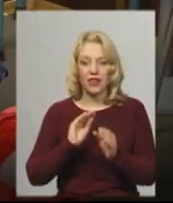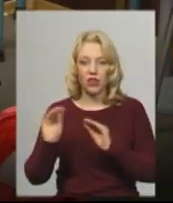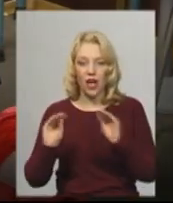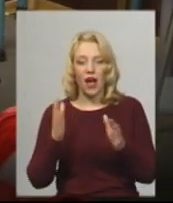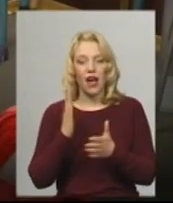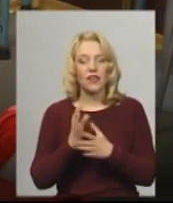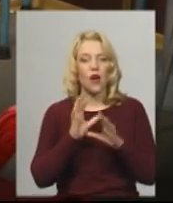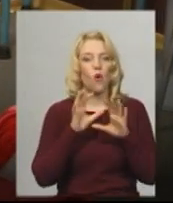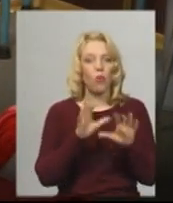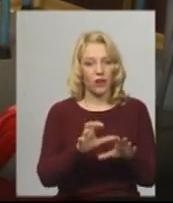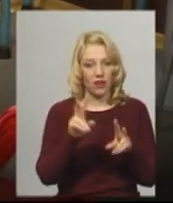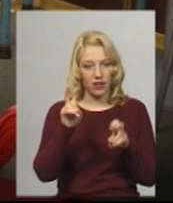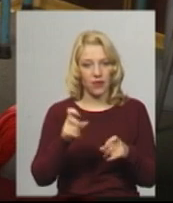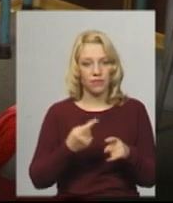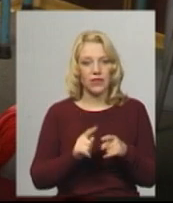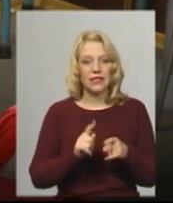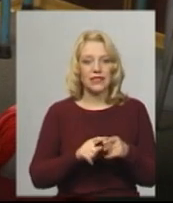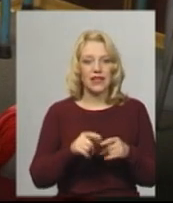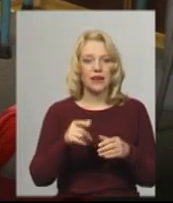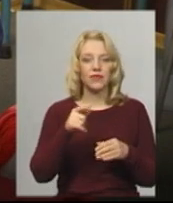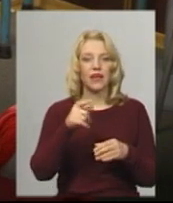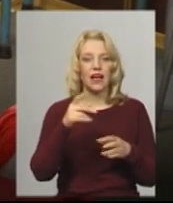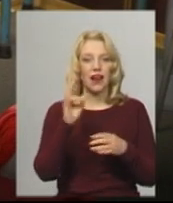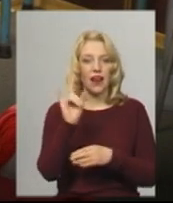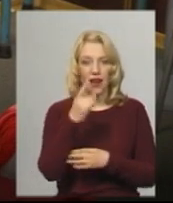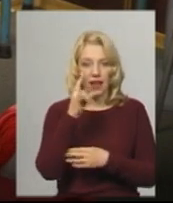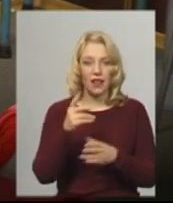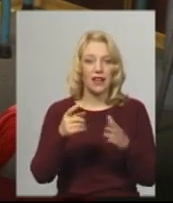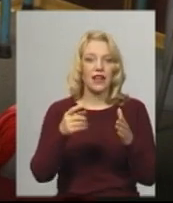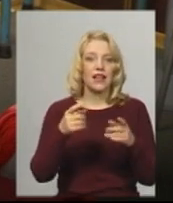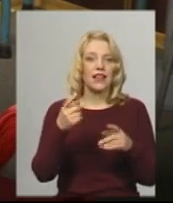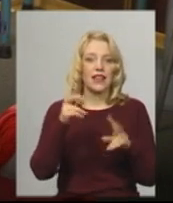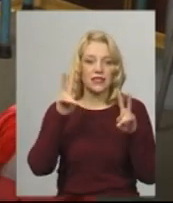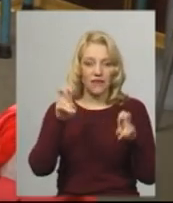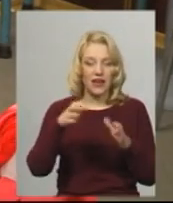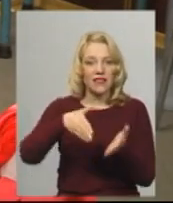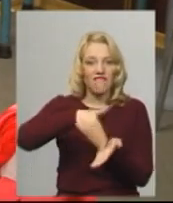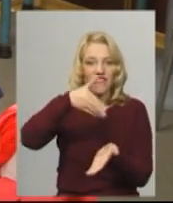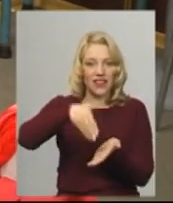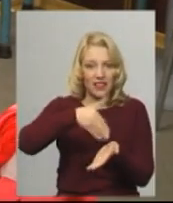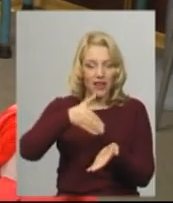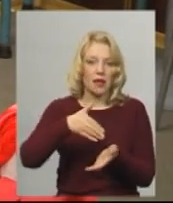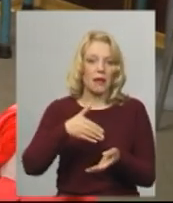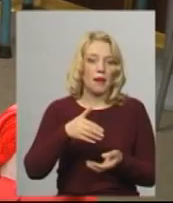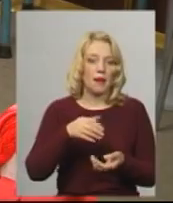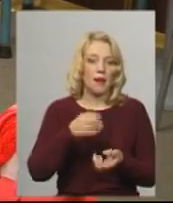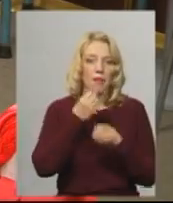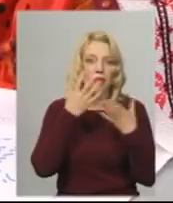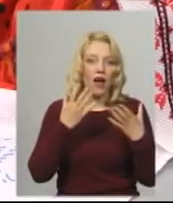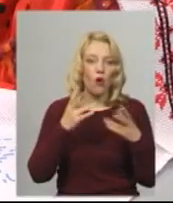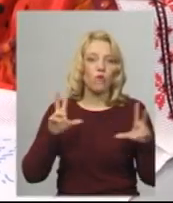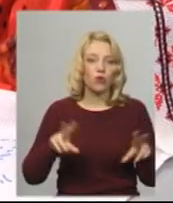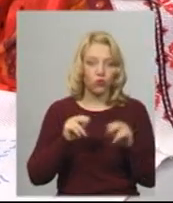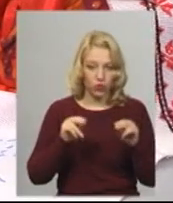Ця лялька називається «Віночок благополуччя». Вона має вигляд віночка, інколи її ще одягали в довгу червону